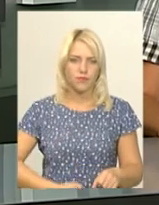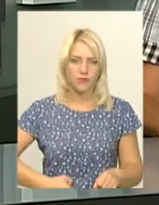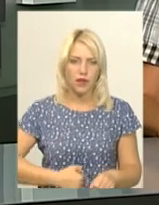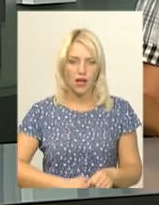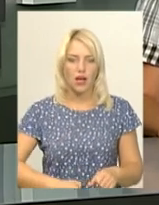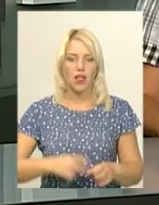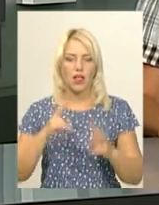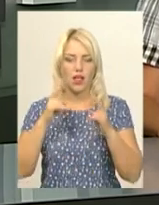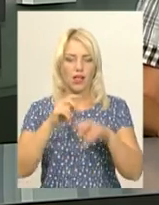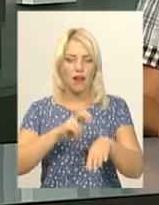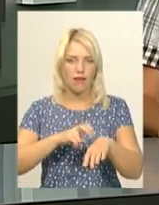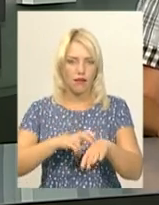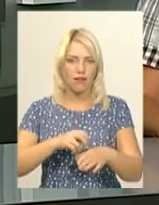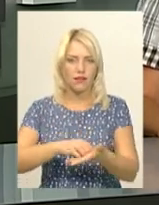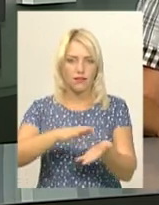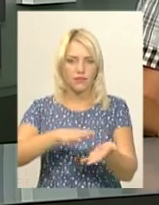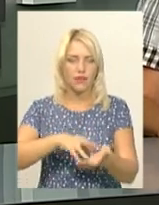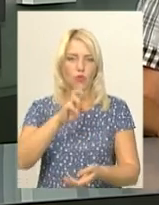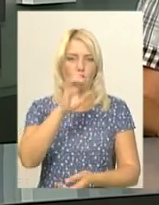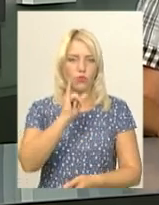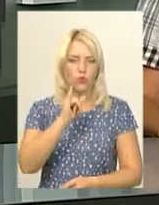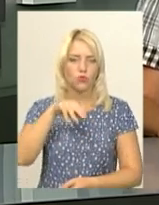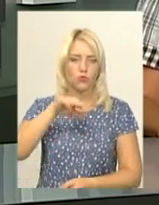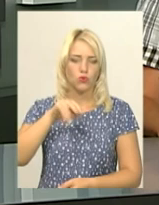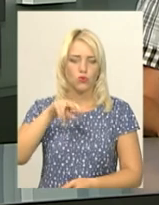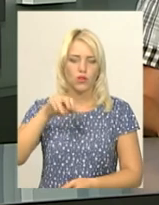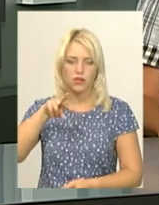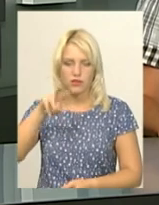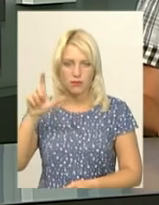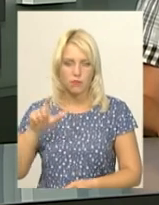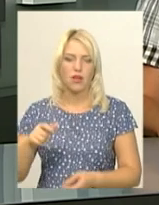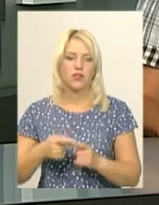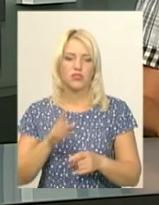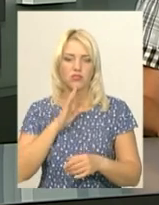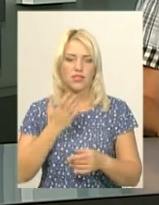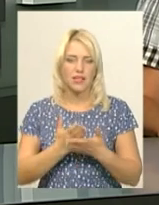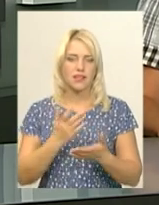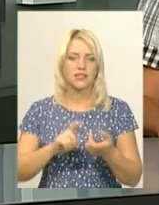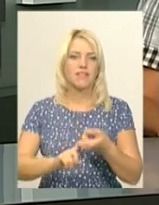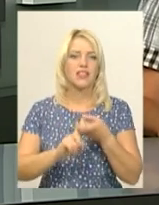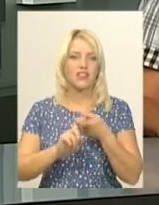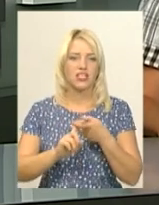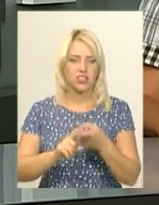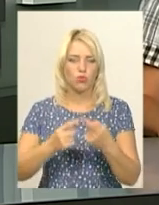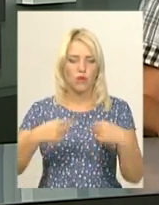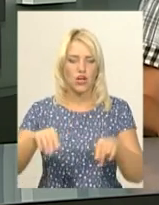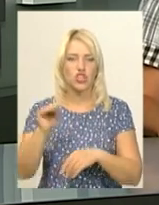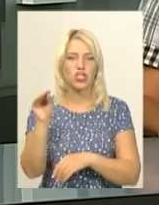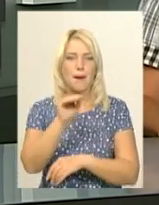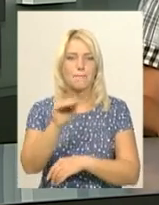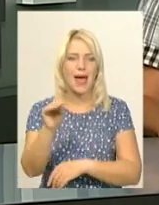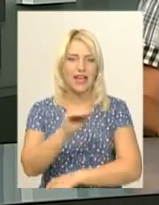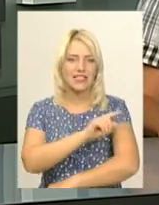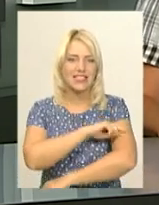Лікарі діагностували у пацієнтки ботулізм. Жінка наразі перебуває в інфекційному відділенні Жмеринської районної лікарні. Про це нам